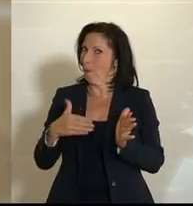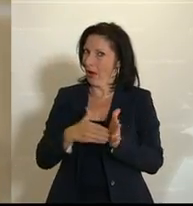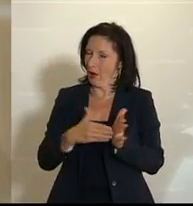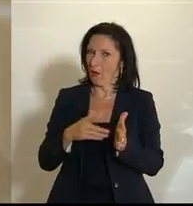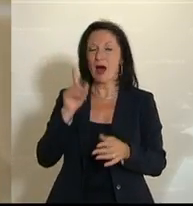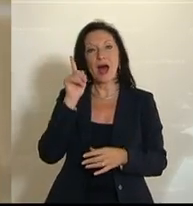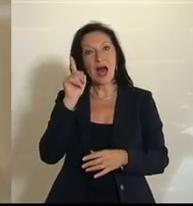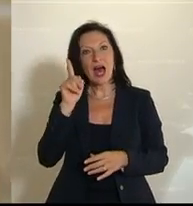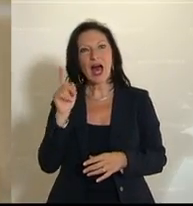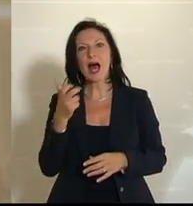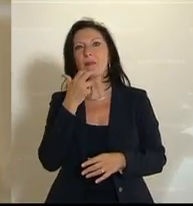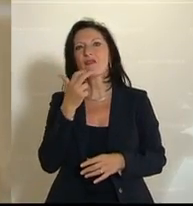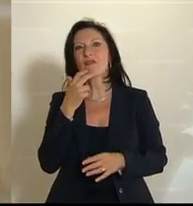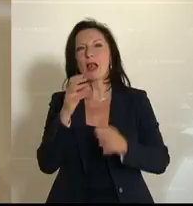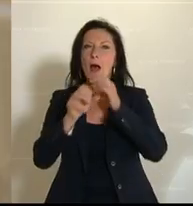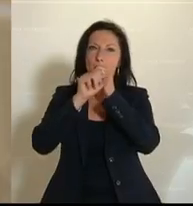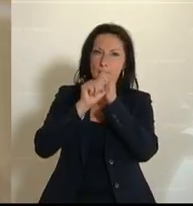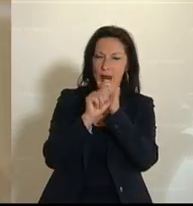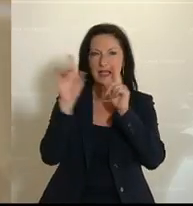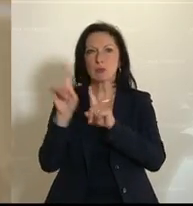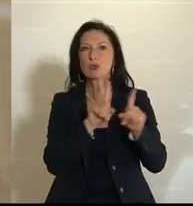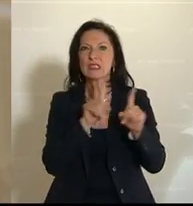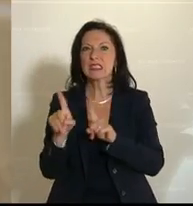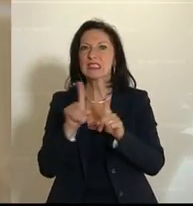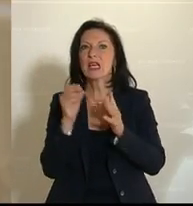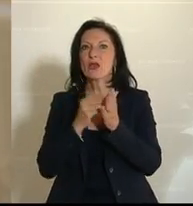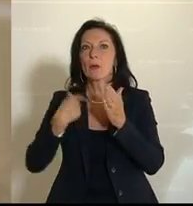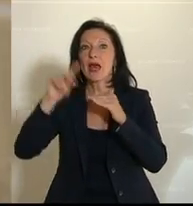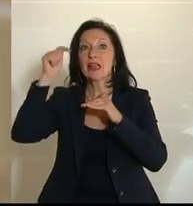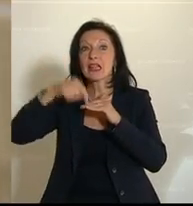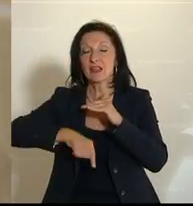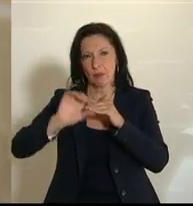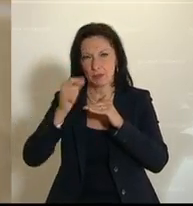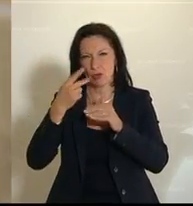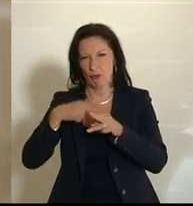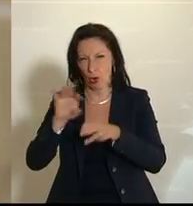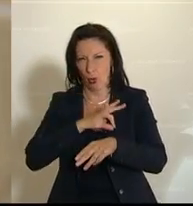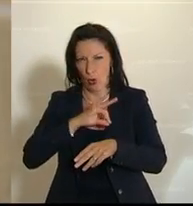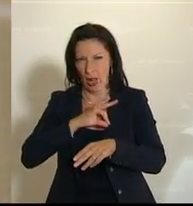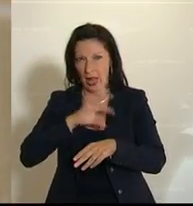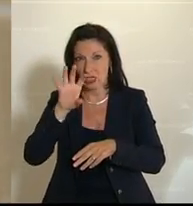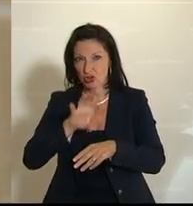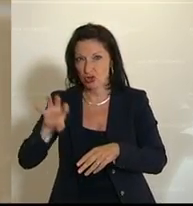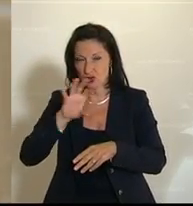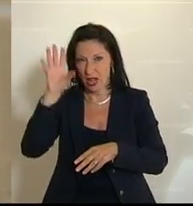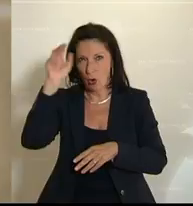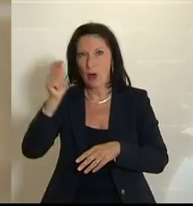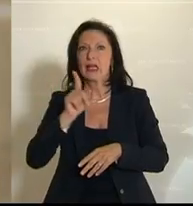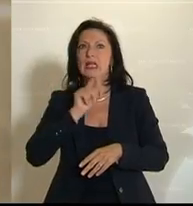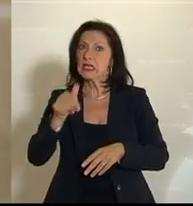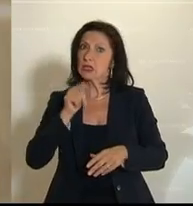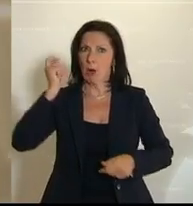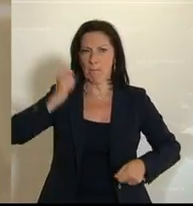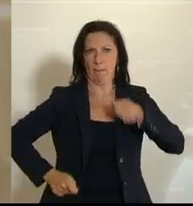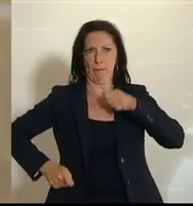mir, dass wir noch ein bisschen tiefer blicken in der Blasmusik, speziell für Ihren Kollegen Schellhorn. Blasmusik ist ja nicht nur Marge und Tradition, wie wir wissen.